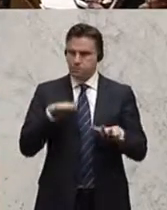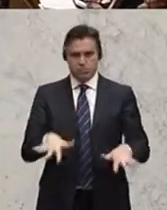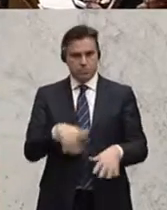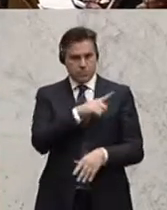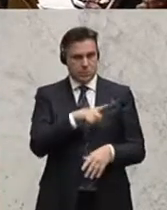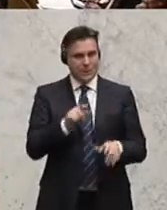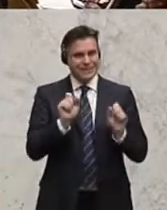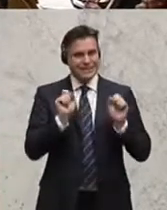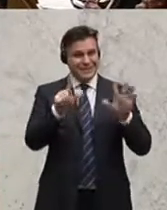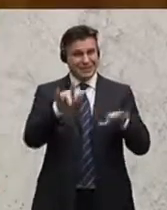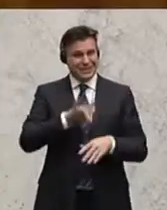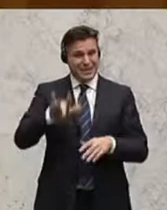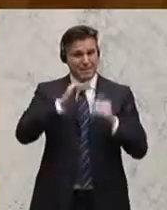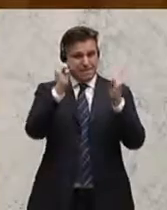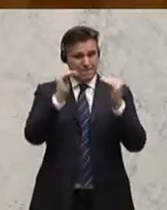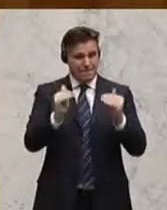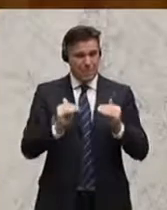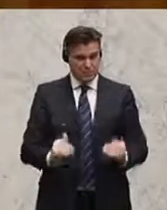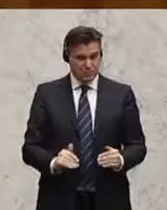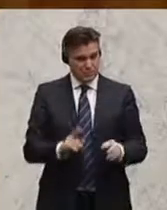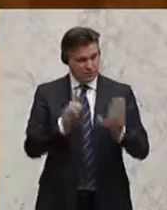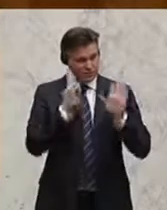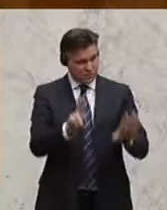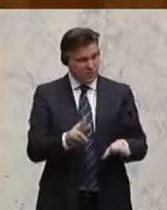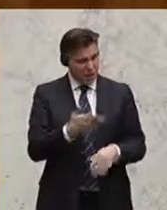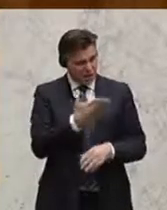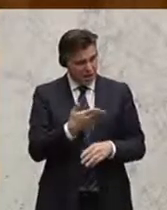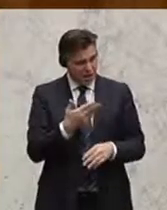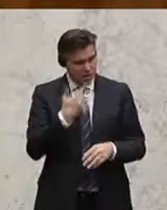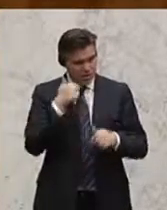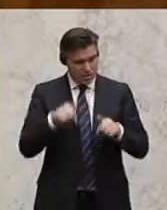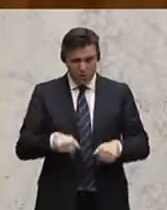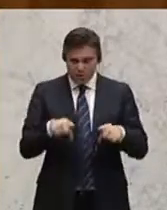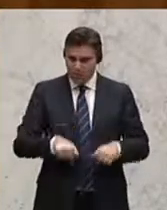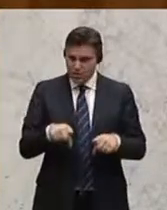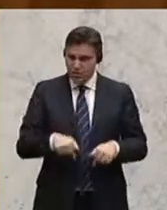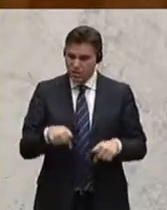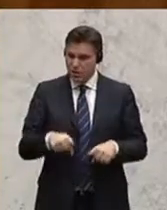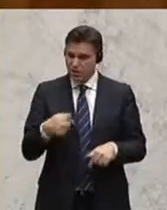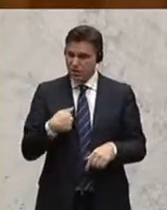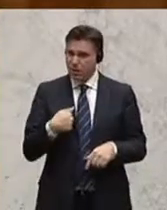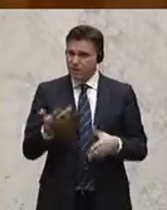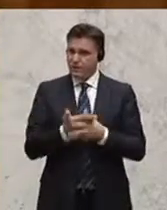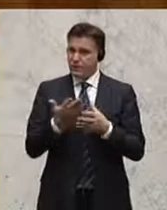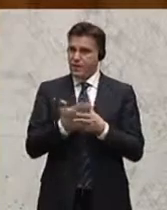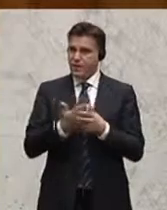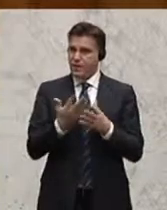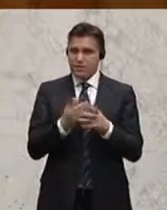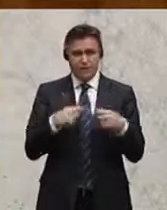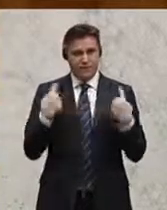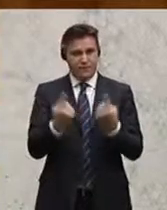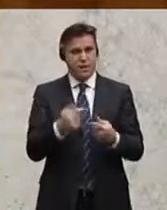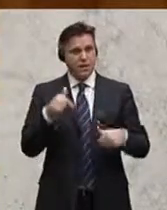17. Stelle? Ist das wirklich das, was wir hier als Vertreterinnen und Vertreter